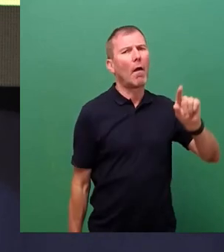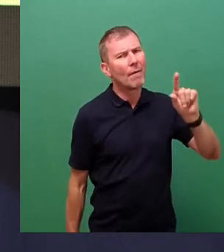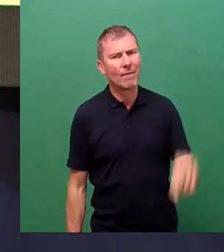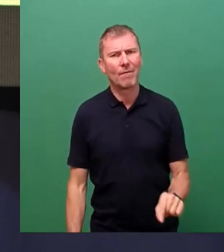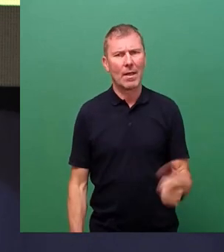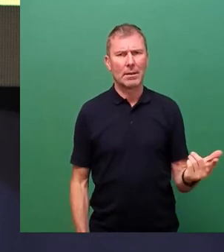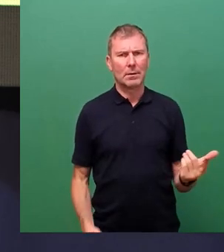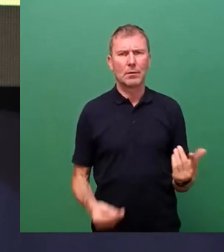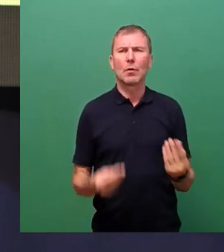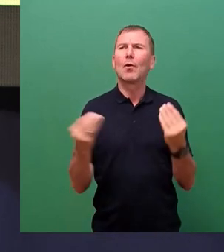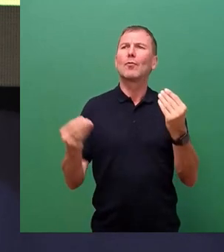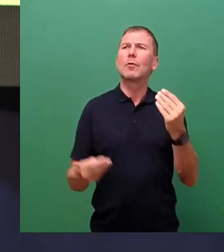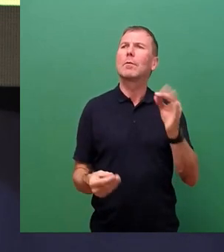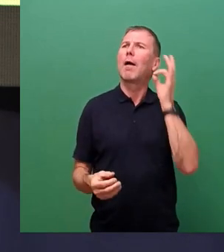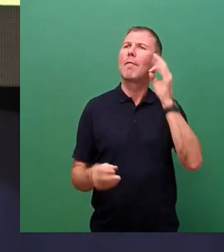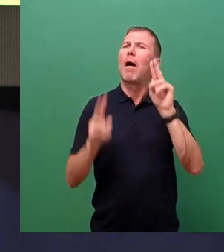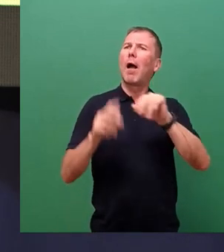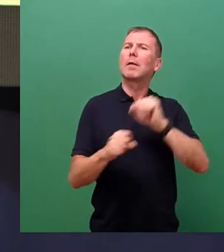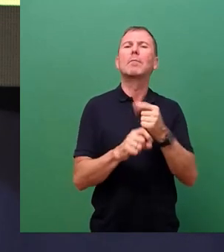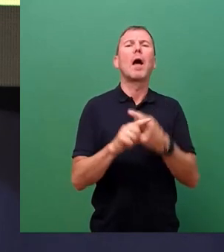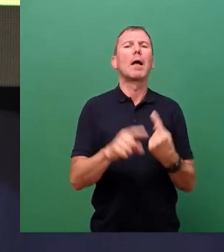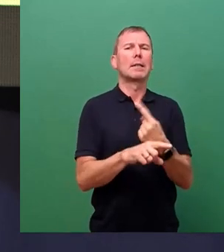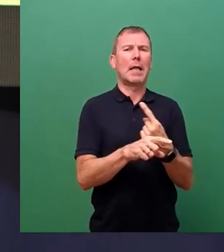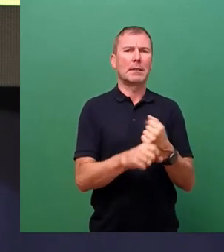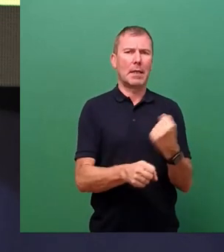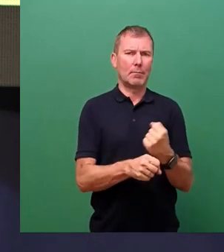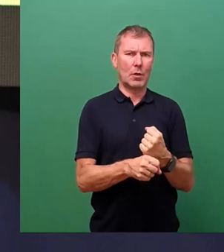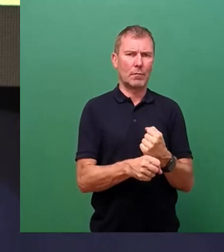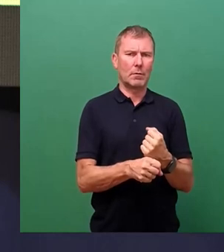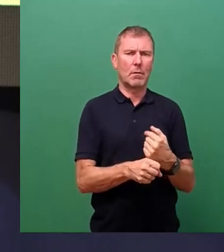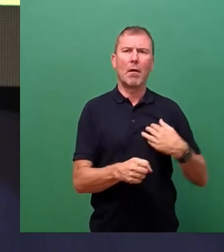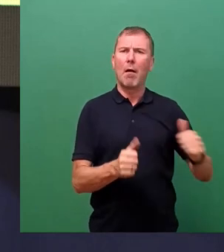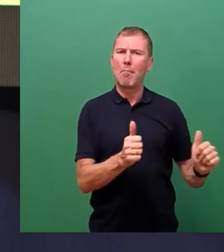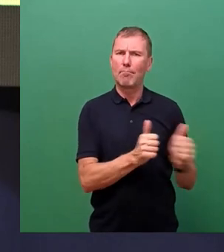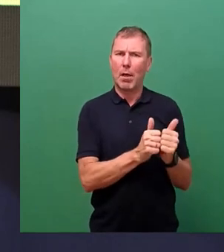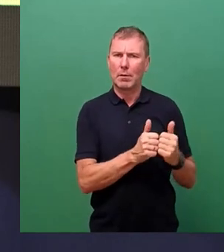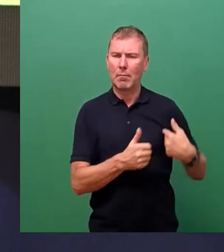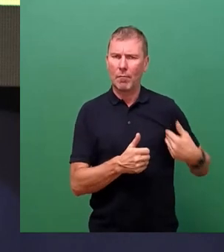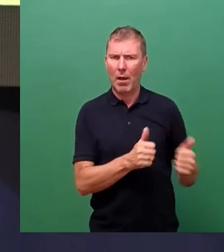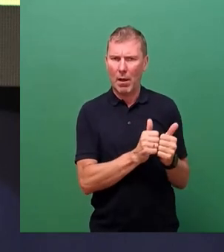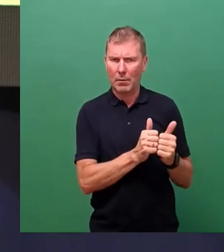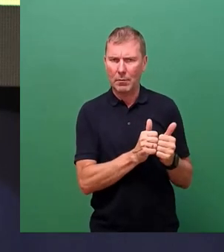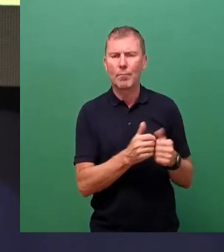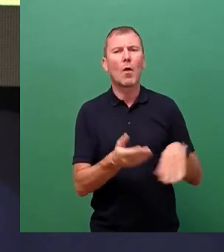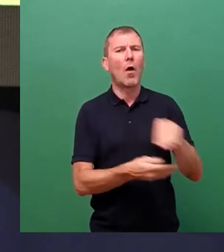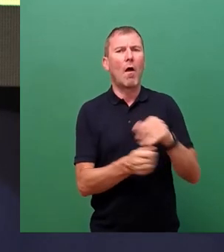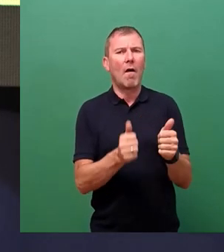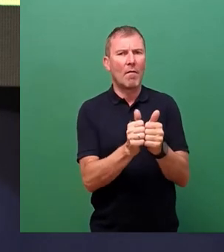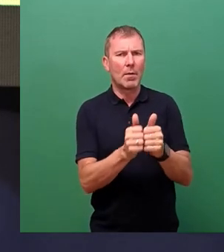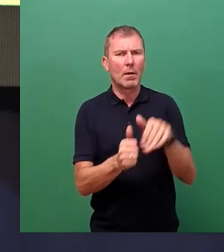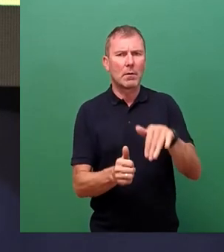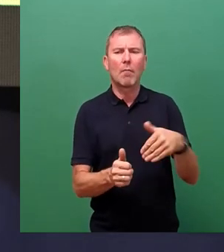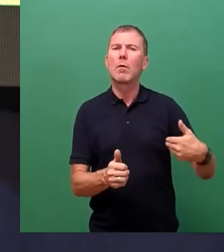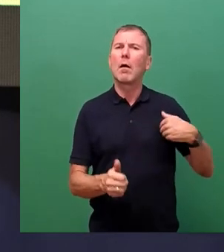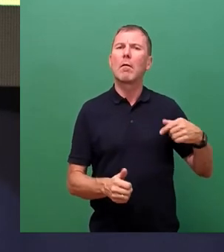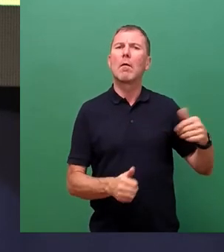weibliche Ehrenamtliche ist teilzeitbeschäftigt, lebt in Partnerschaft oder Familie, für die ihr Partner den größten